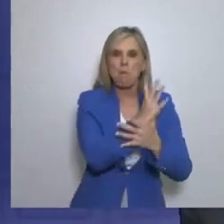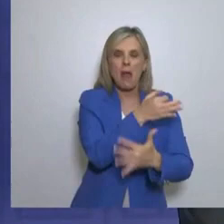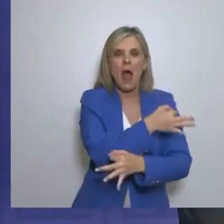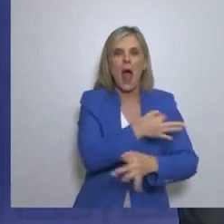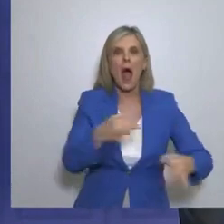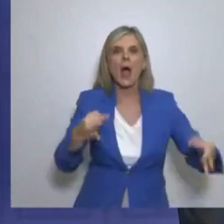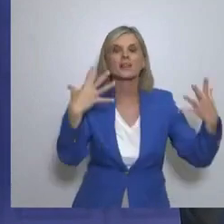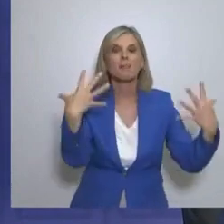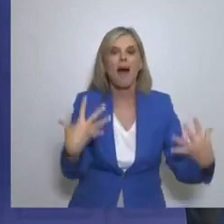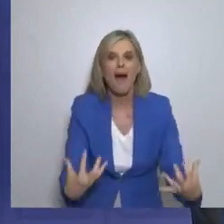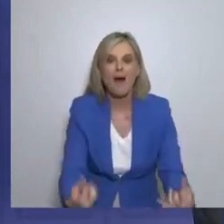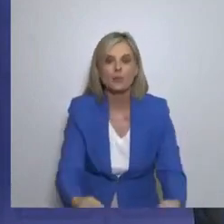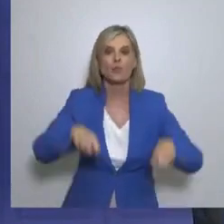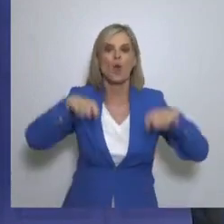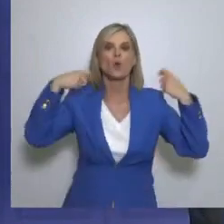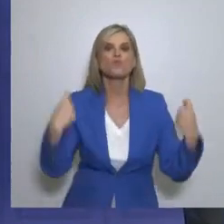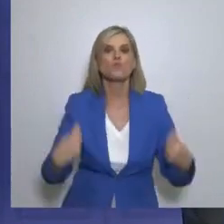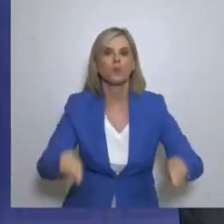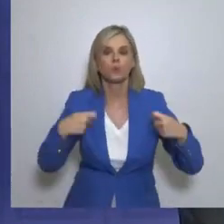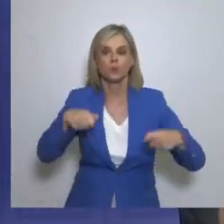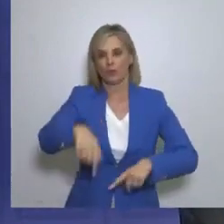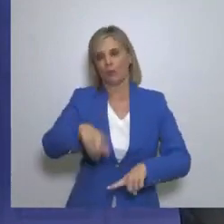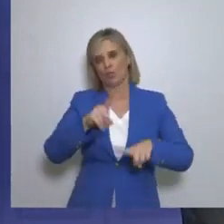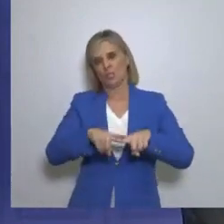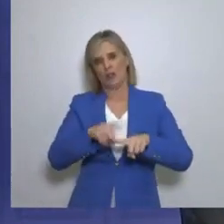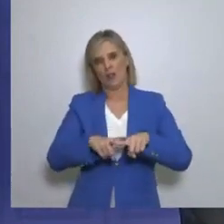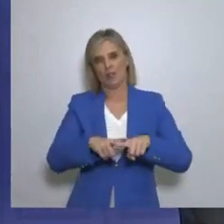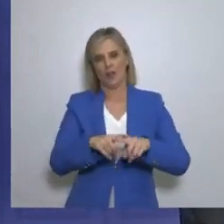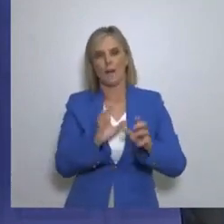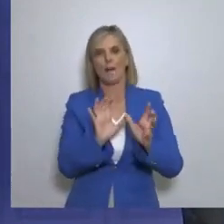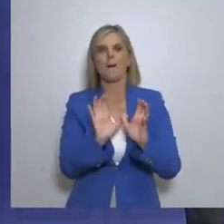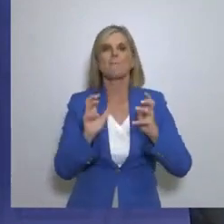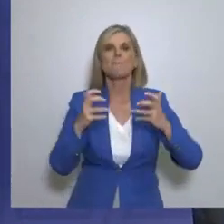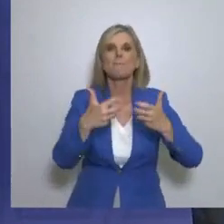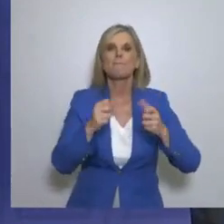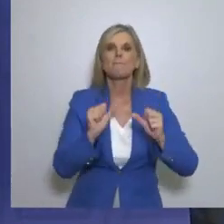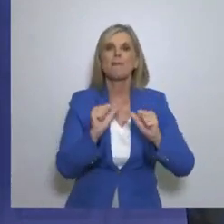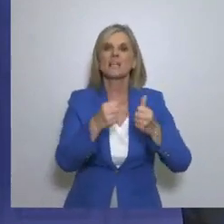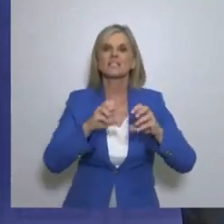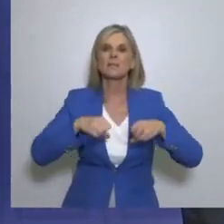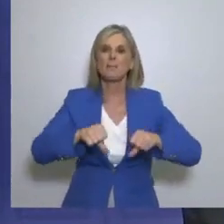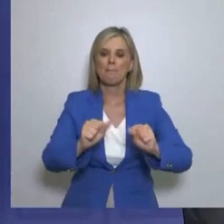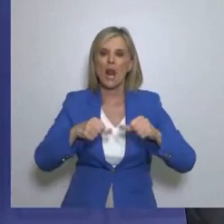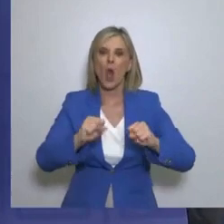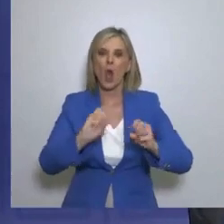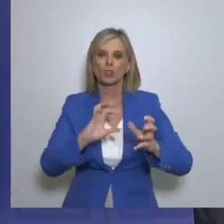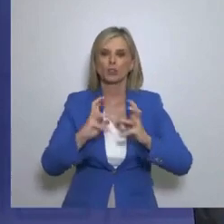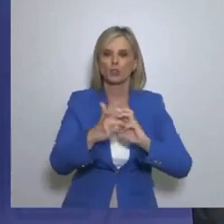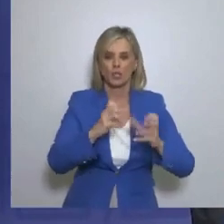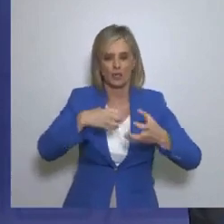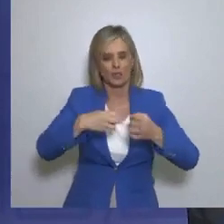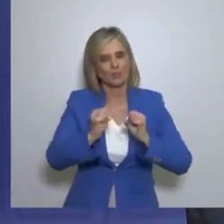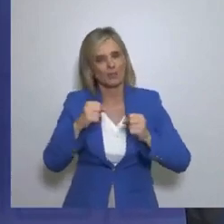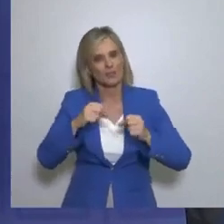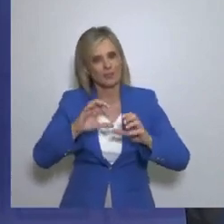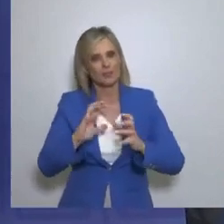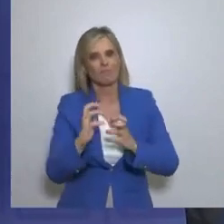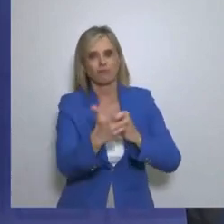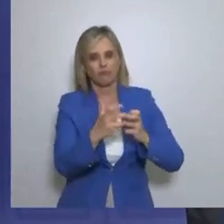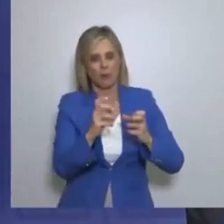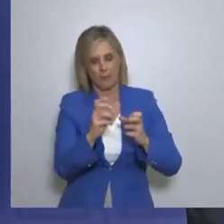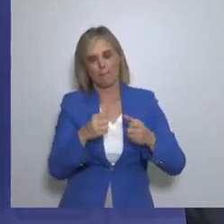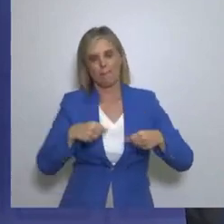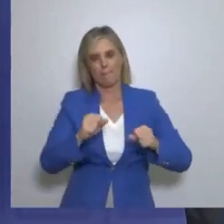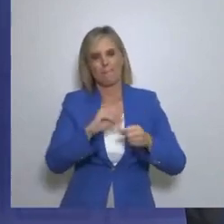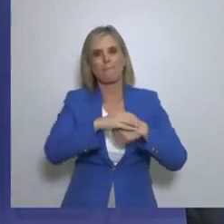προϊόντα Και στην αγκιοπλαστική Θα αναπτυχθεί πάρα πολύ Και η οικοτεχνία στην Ελλάδα Θα